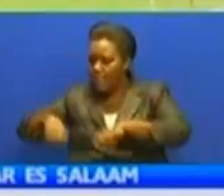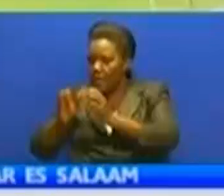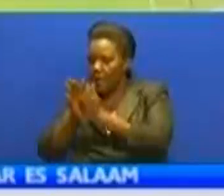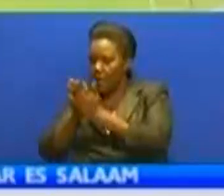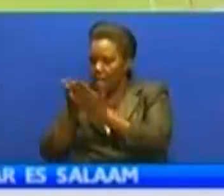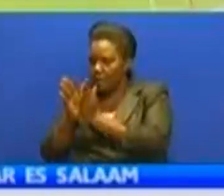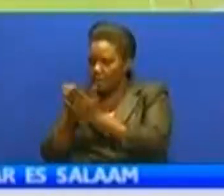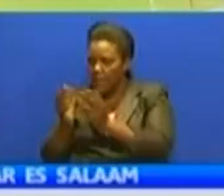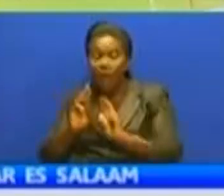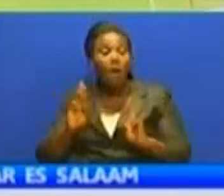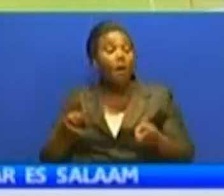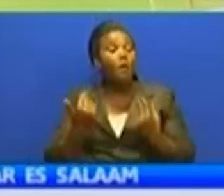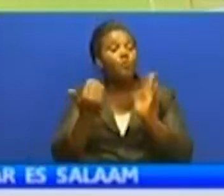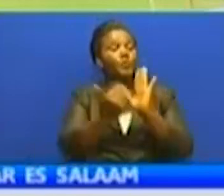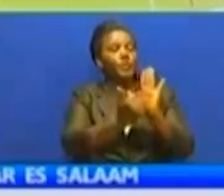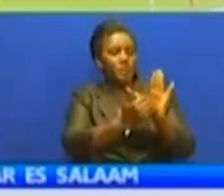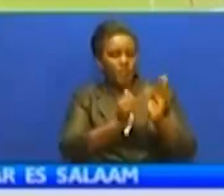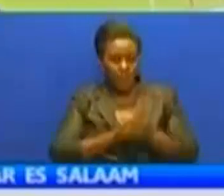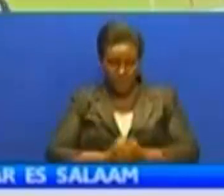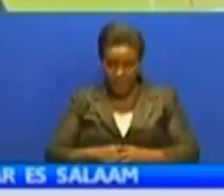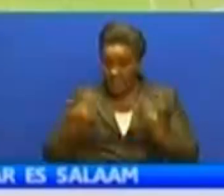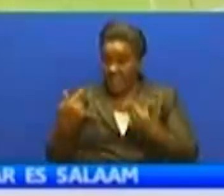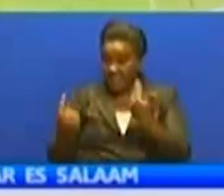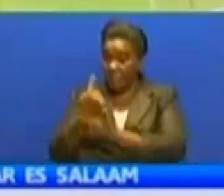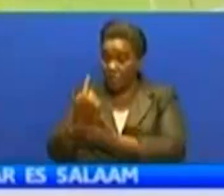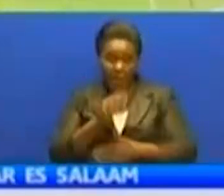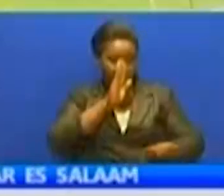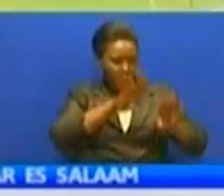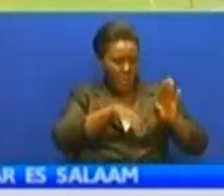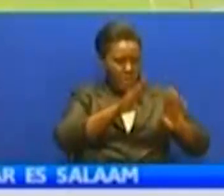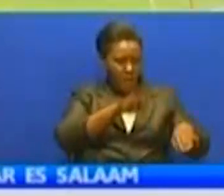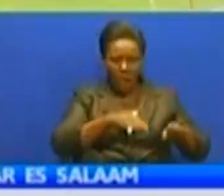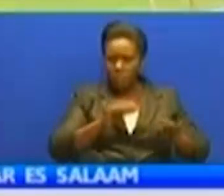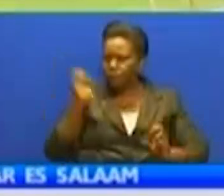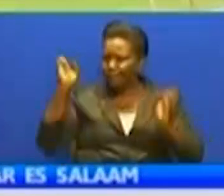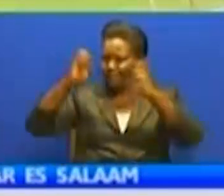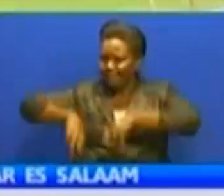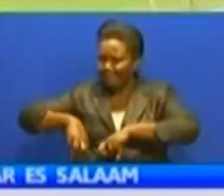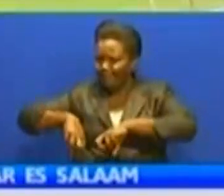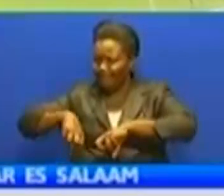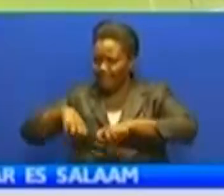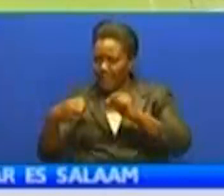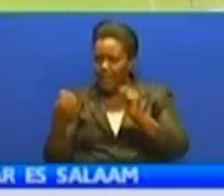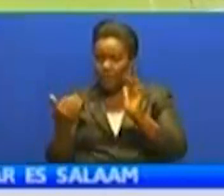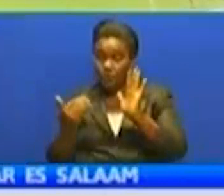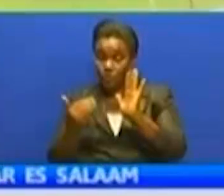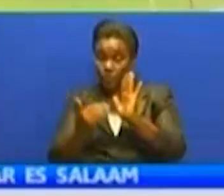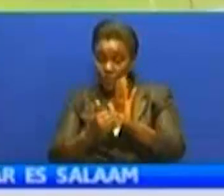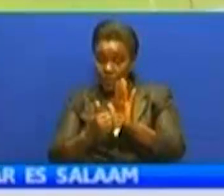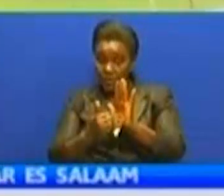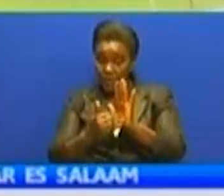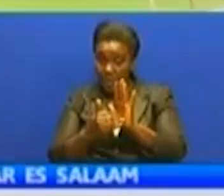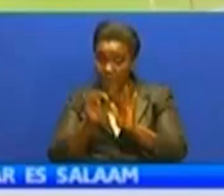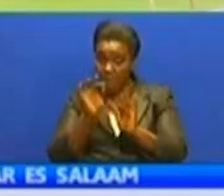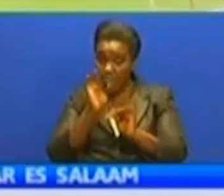zikinzane na katiba au zikinzane na shiria ya bunge. Sasa unapokuwa na mira na tamaduni ambazo zinapingana na shiria ya bunge. Shiria gani sasa